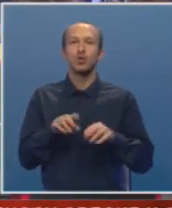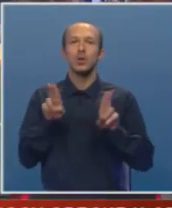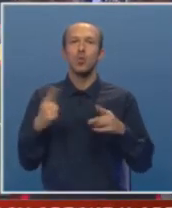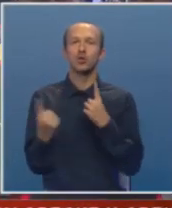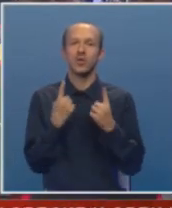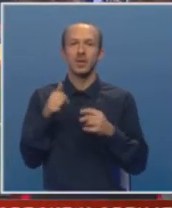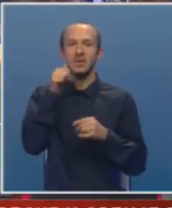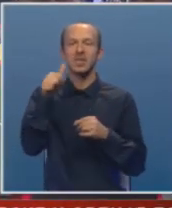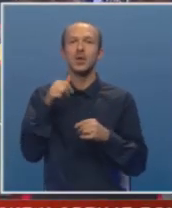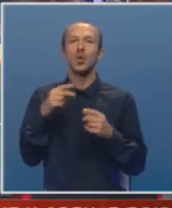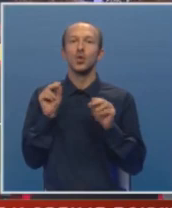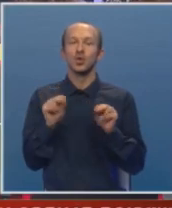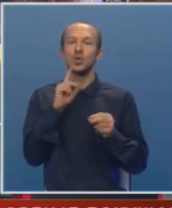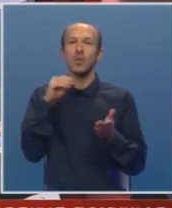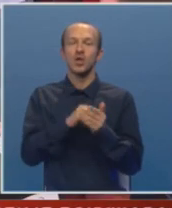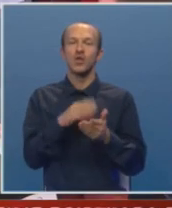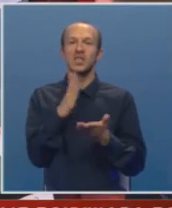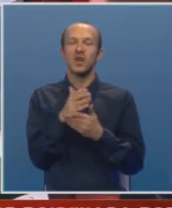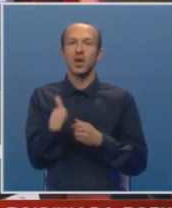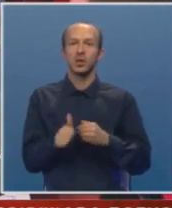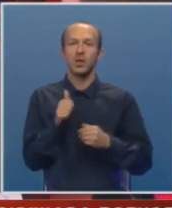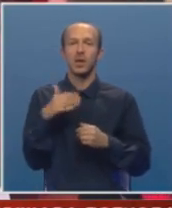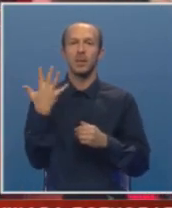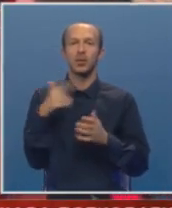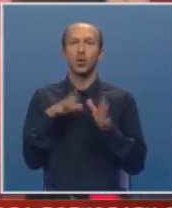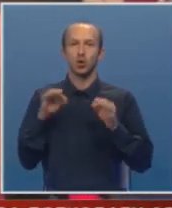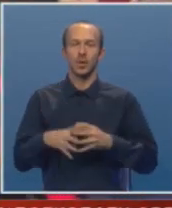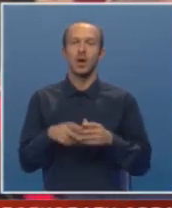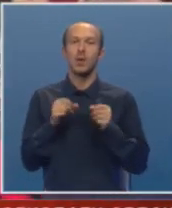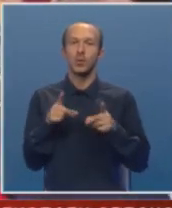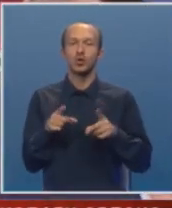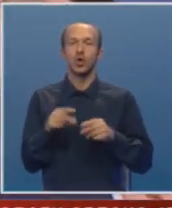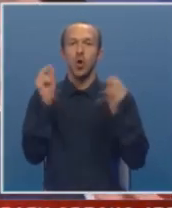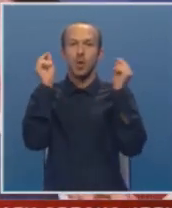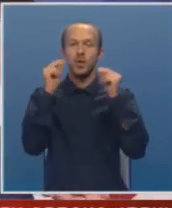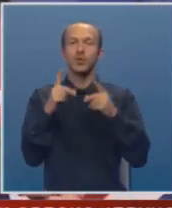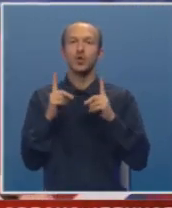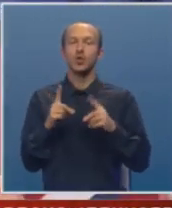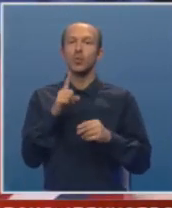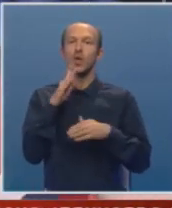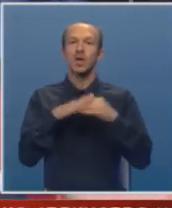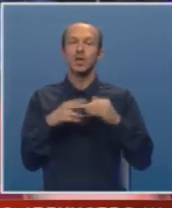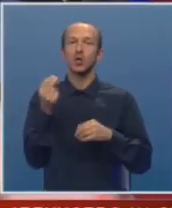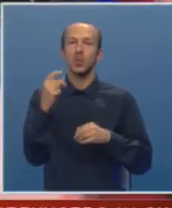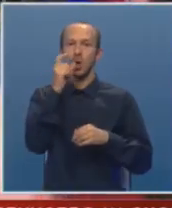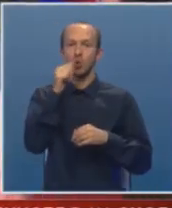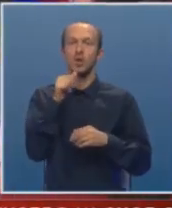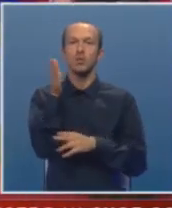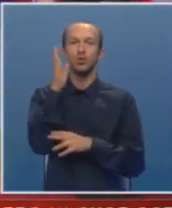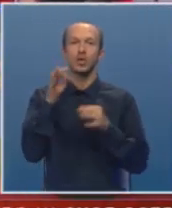Na svjetski dan učitelja koji se obilježava svake godine, 5. oktober, poručeno je da je obrazovanje stup koji gradi dobre ljude i buduće